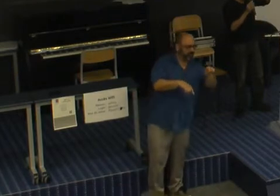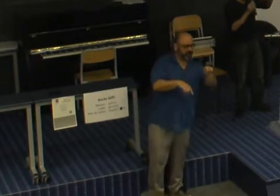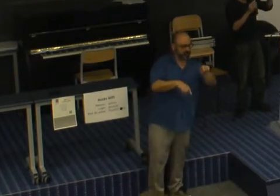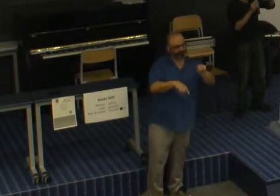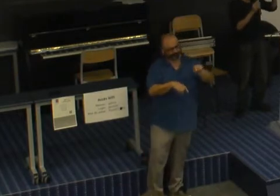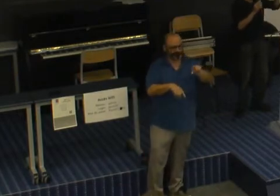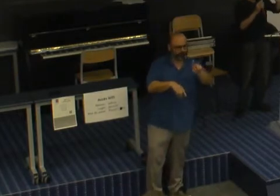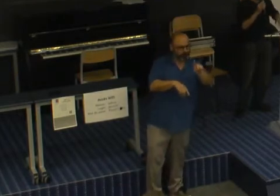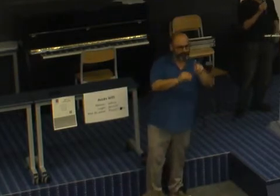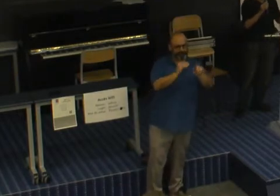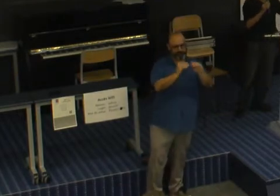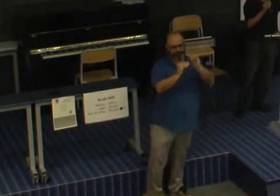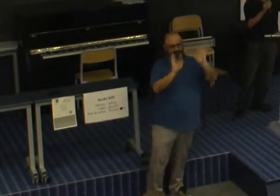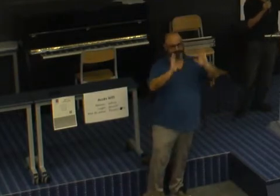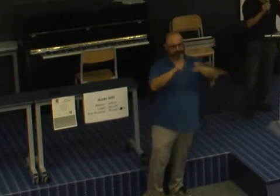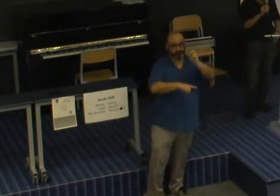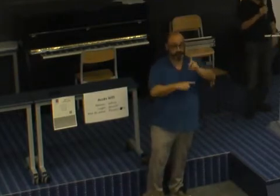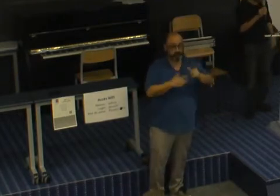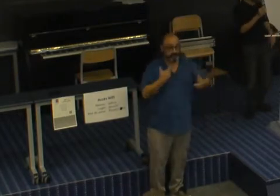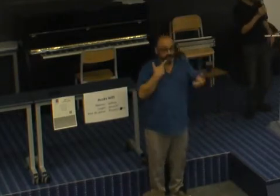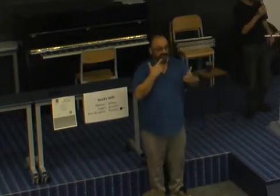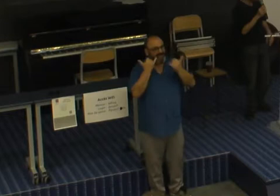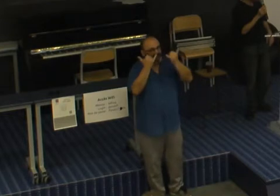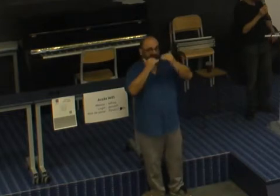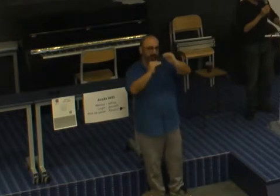mais bon, on n'a plus forcément les meilleures idées à 30 ans passés.